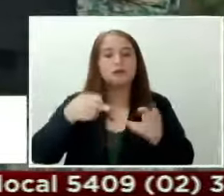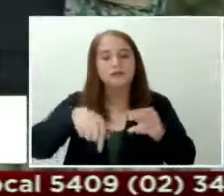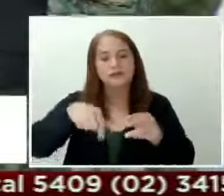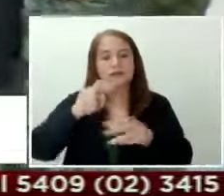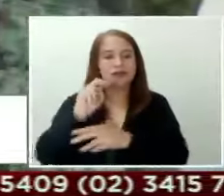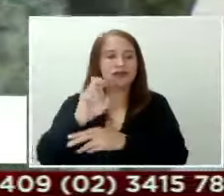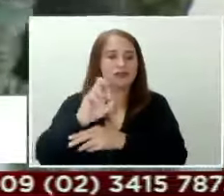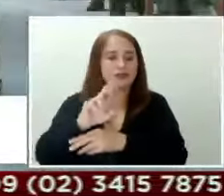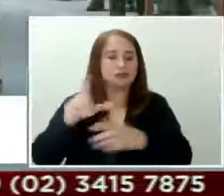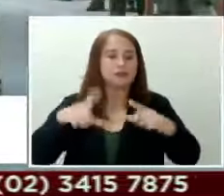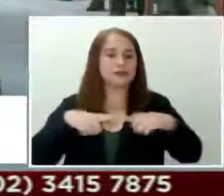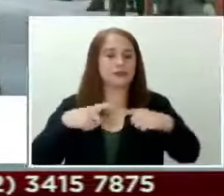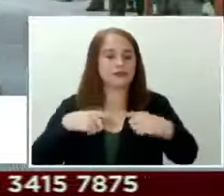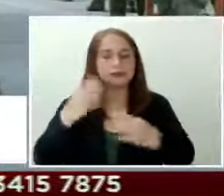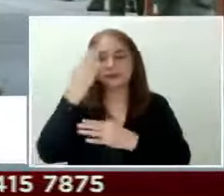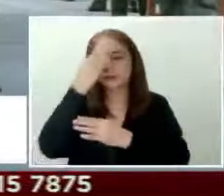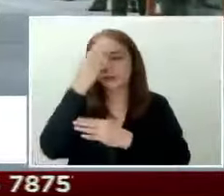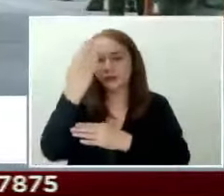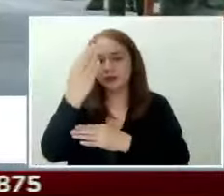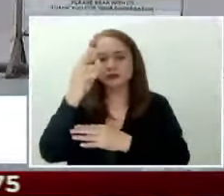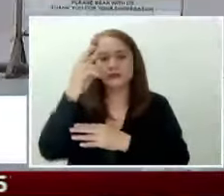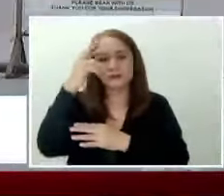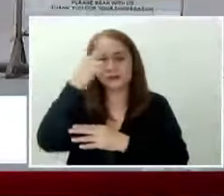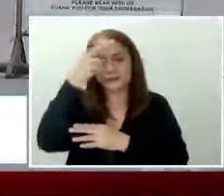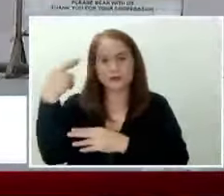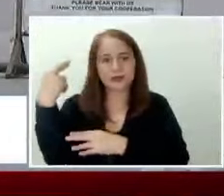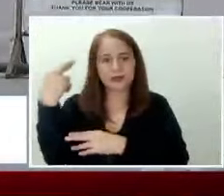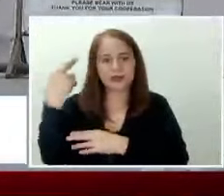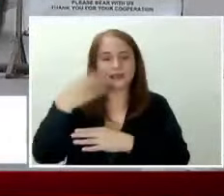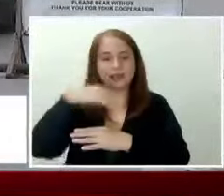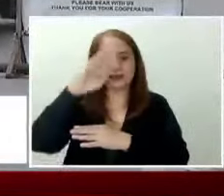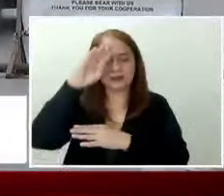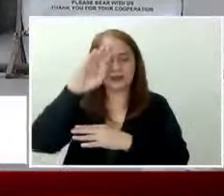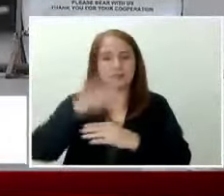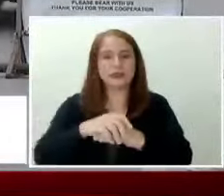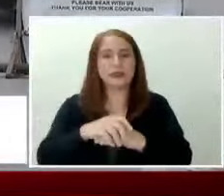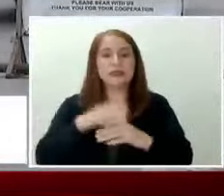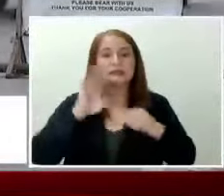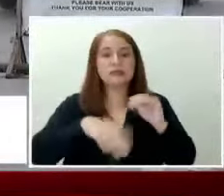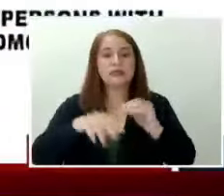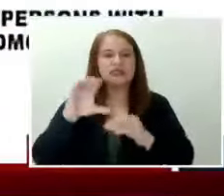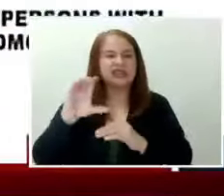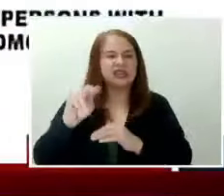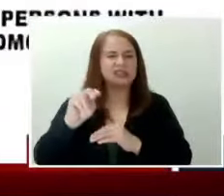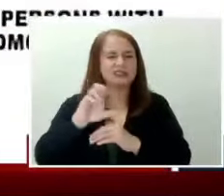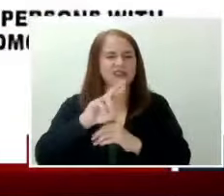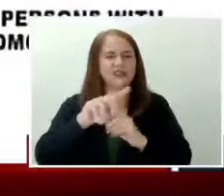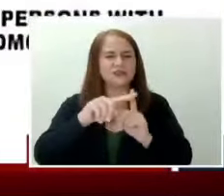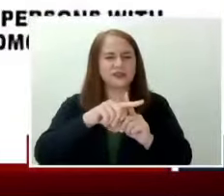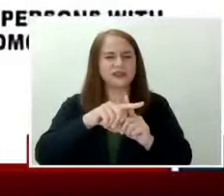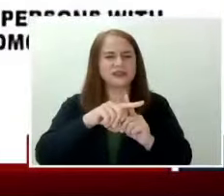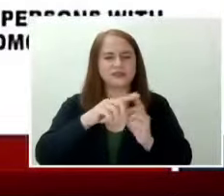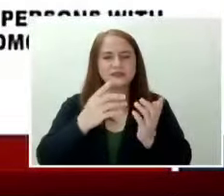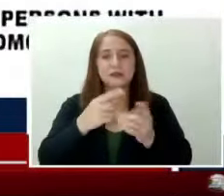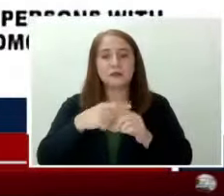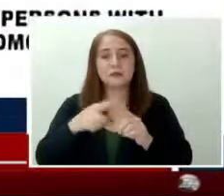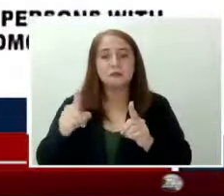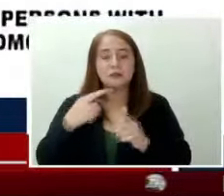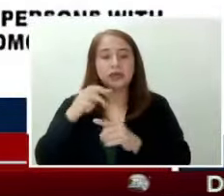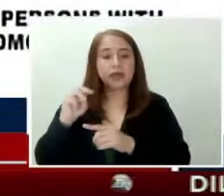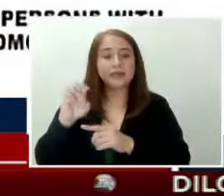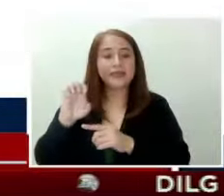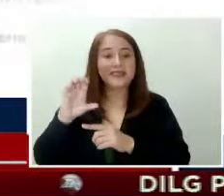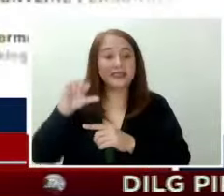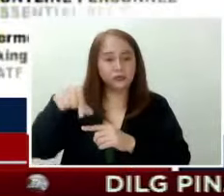Laguna, Bulacan, Rizal at Cavite, kesa sa NCR Plus Bubble. Maybe an MECQ of two weeks